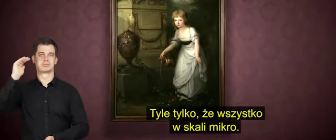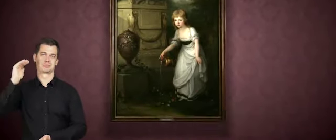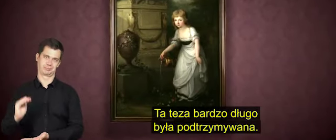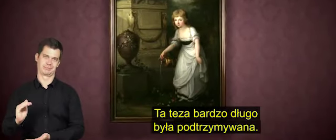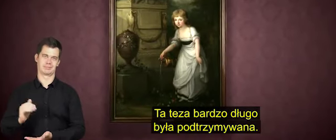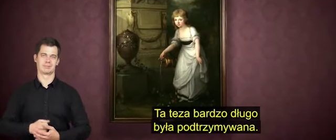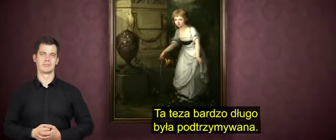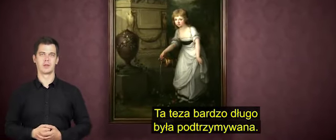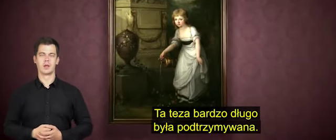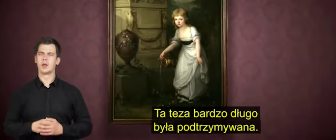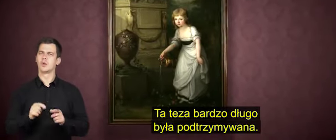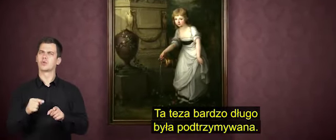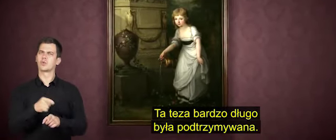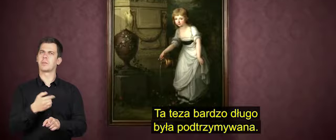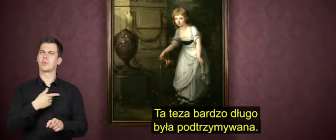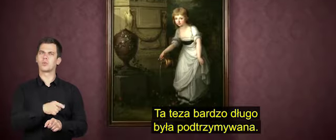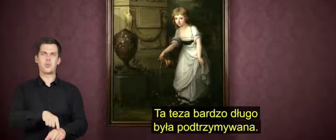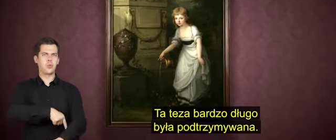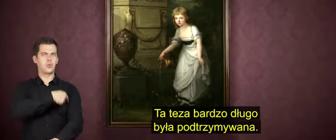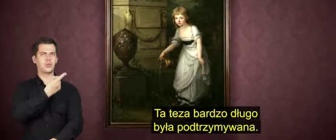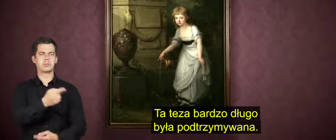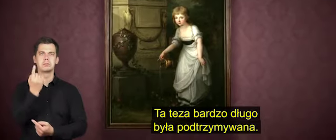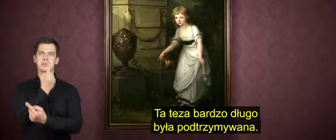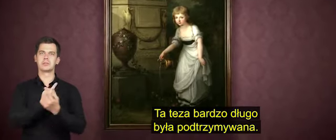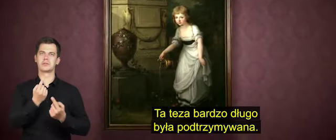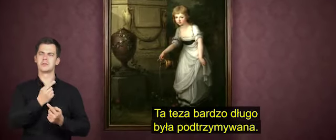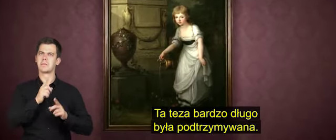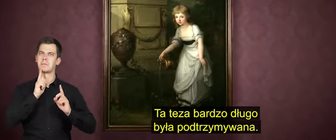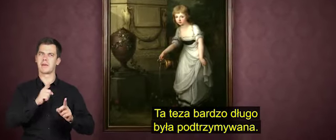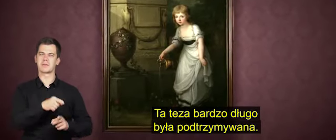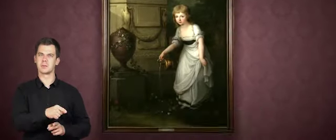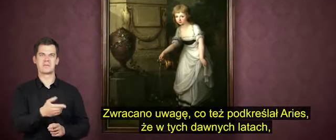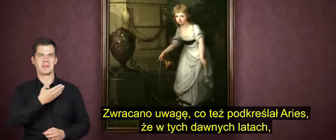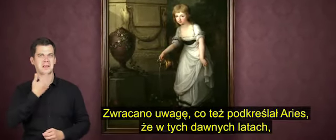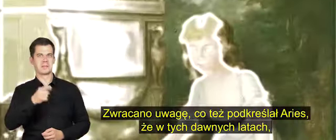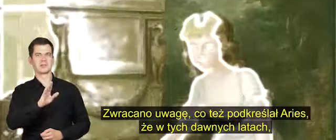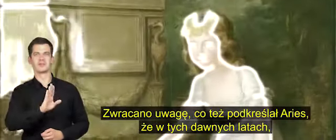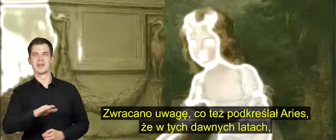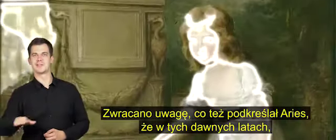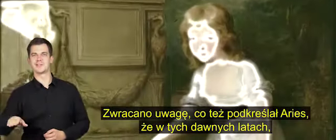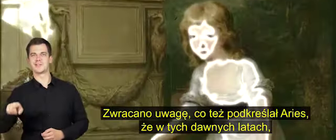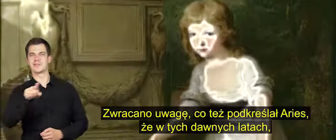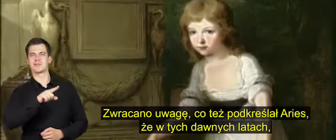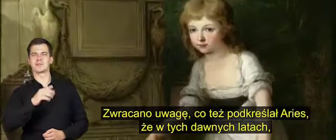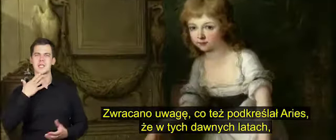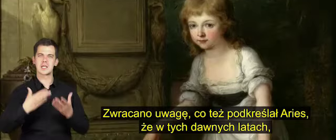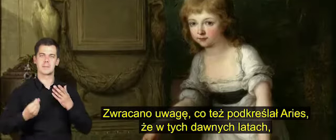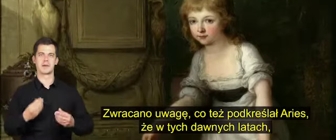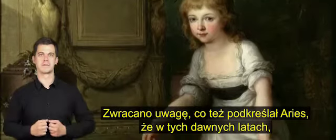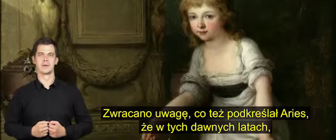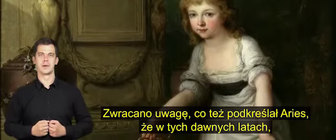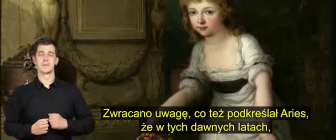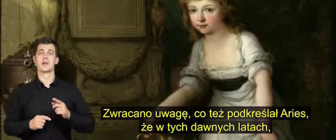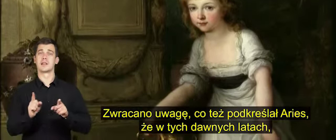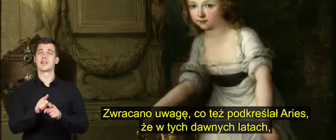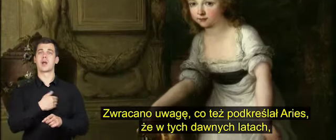Ta teza bardzo długo była podtrzymywana. Zwracano uwagę na co też